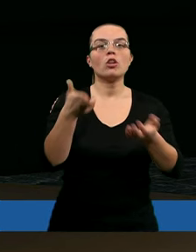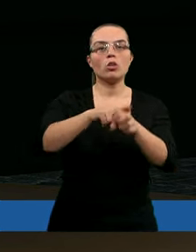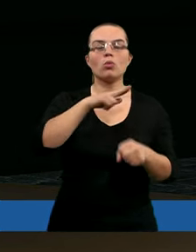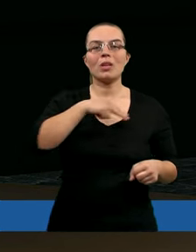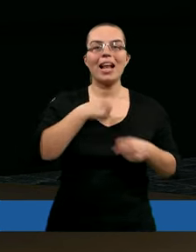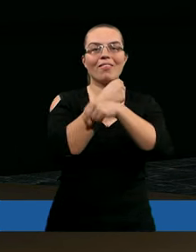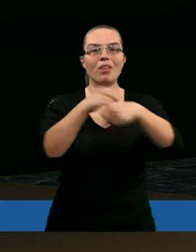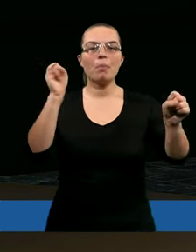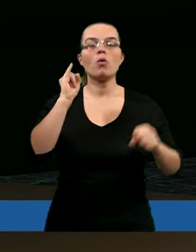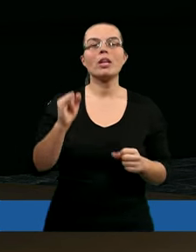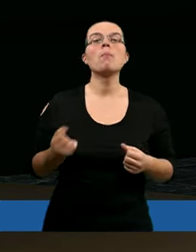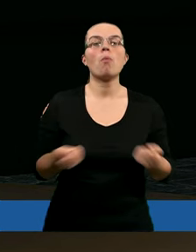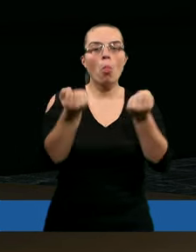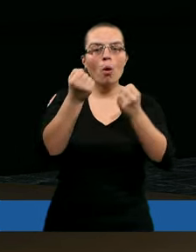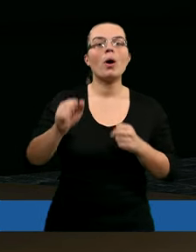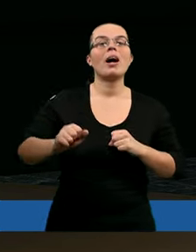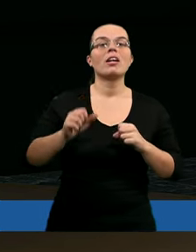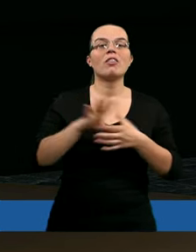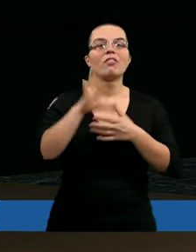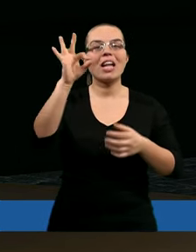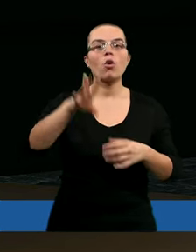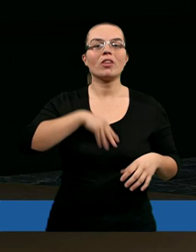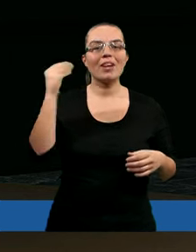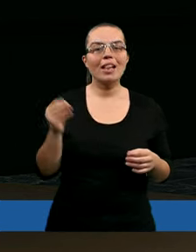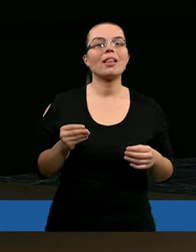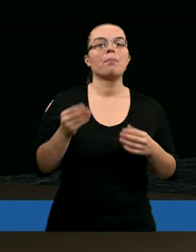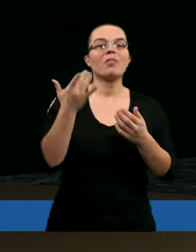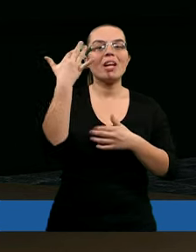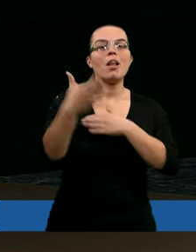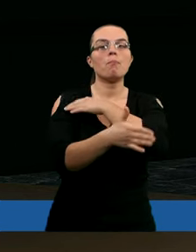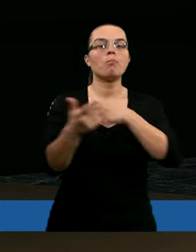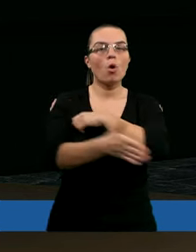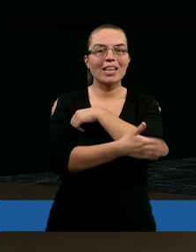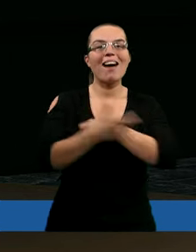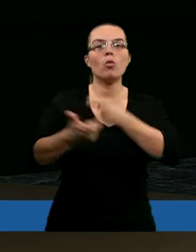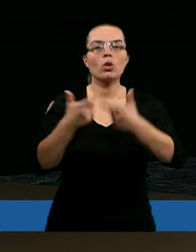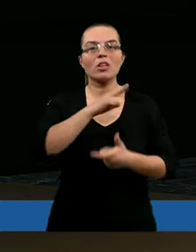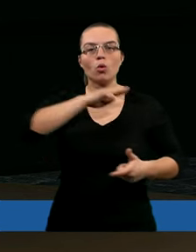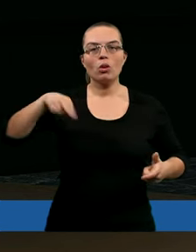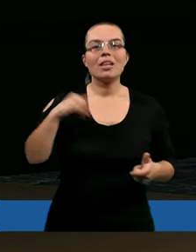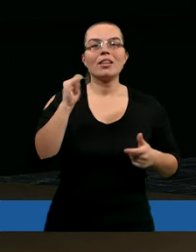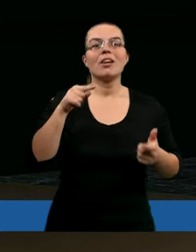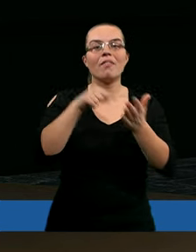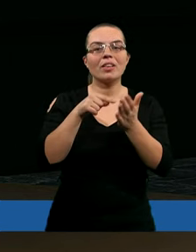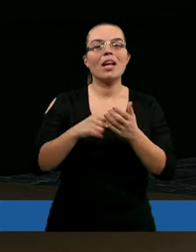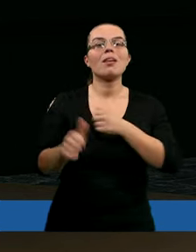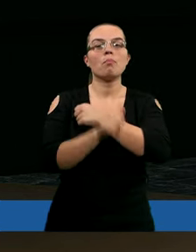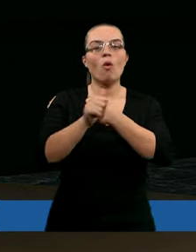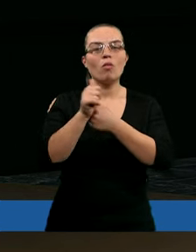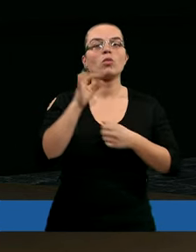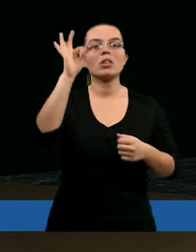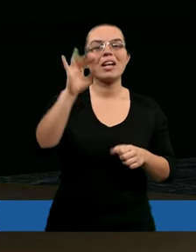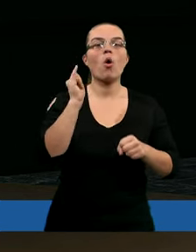który nas wybawił i powołał powołaniem świętym, nie na podstawie uczynków naszych, lecz według postanowienia